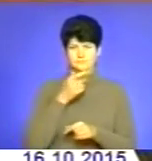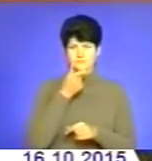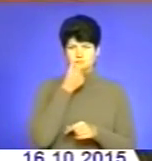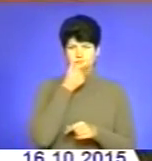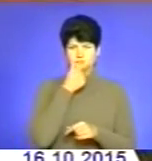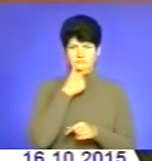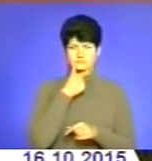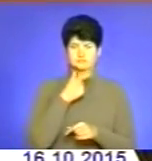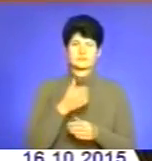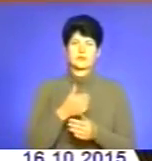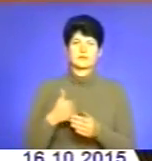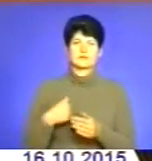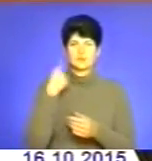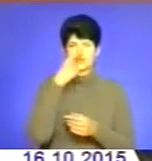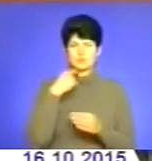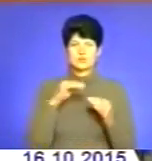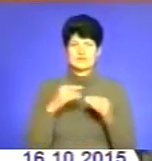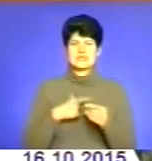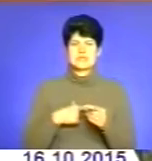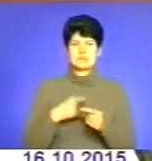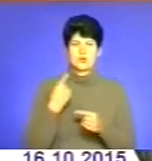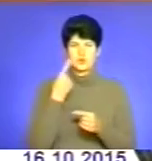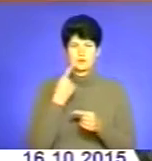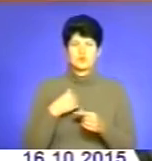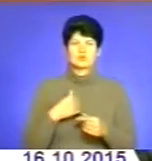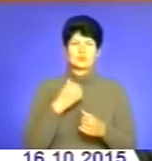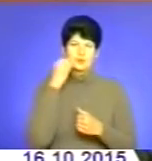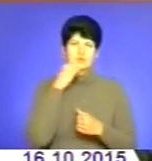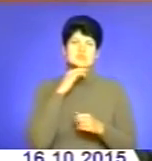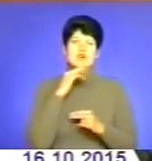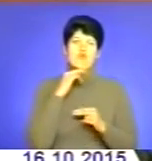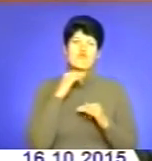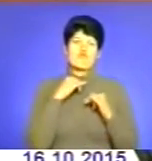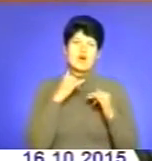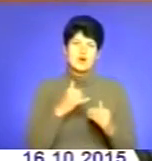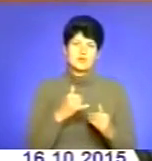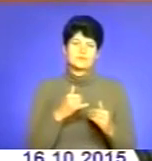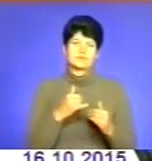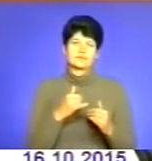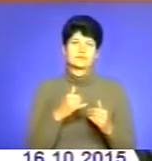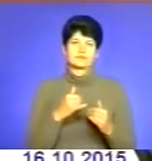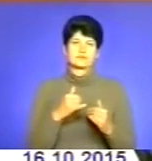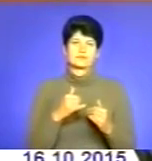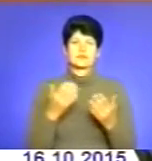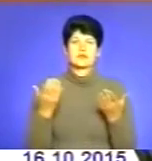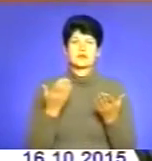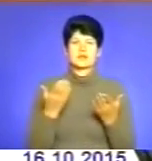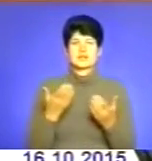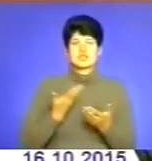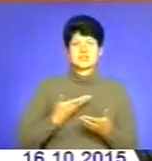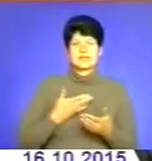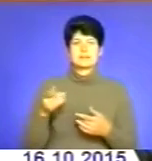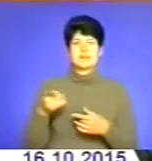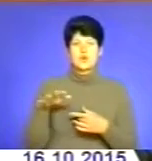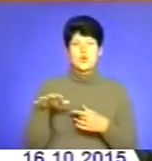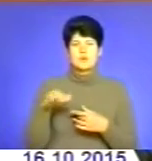особового складу і себе особисто хочу подякувати за увагу, яка і жителям Тернополя.